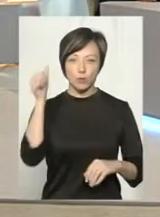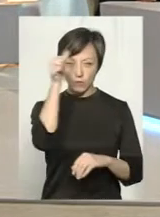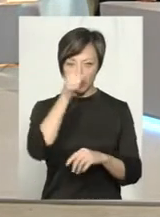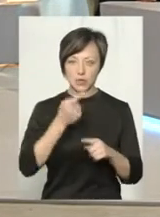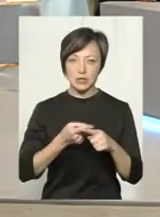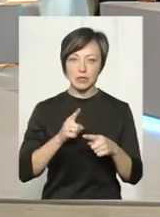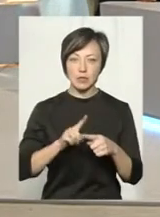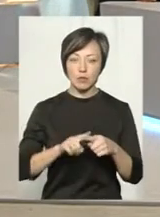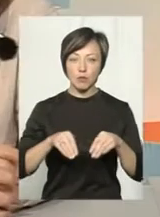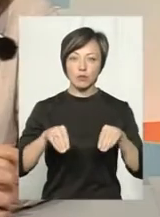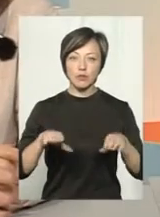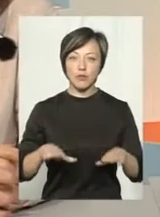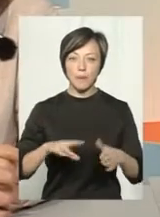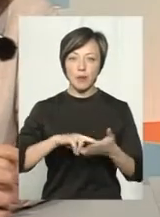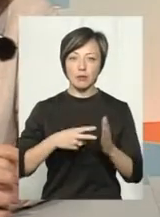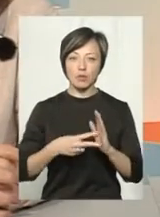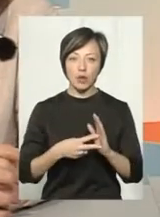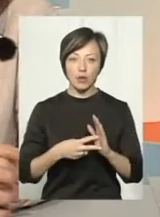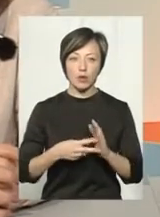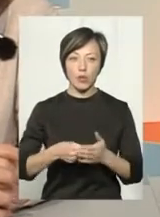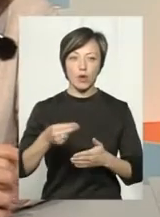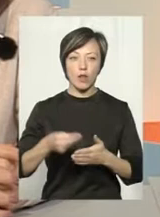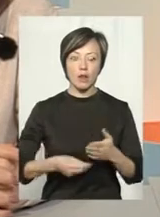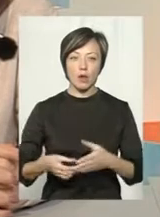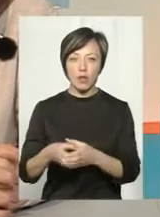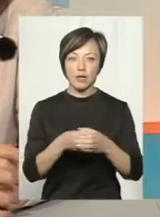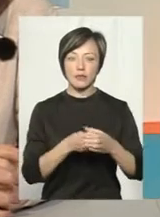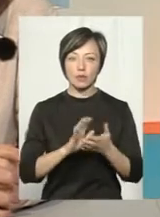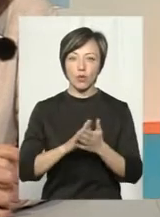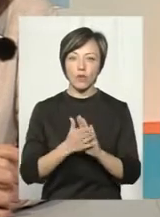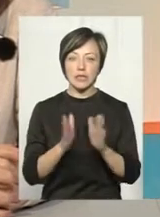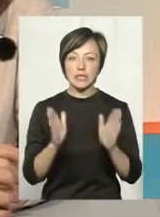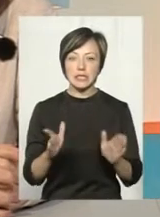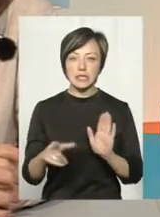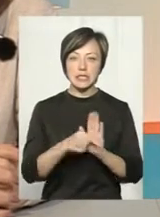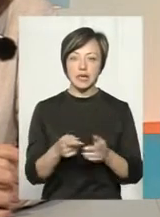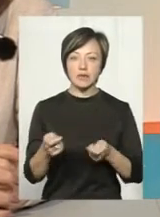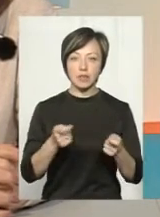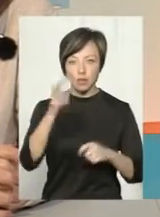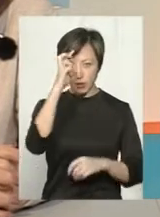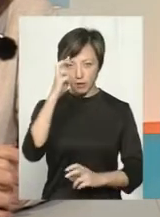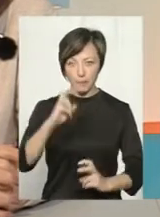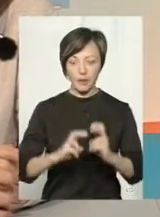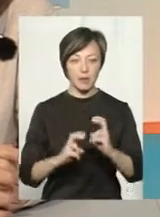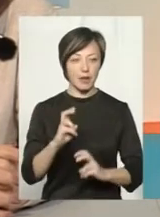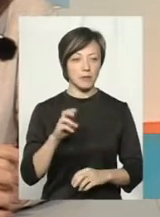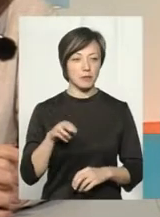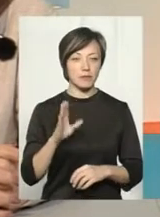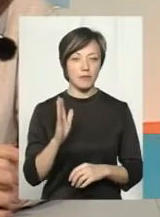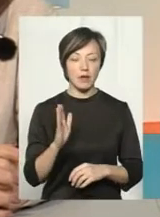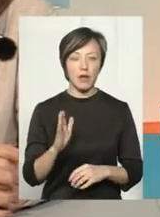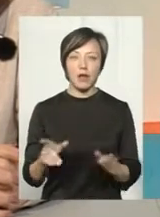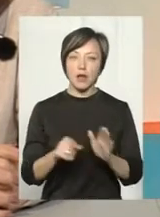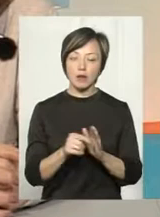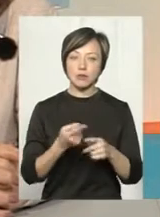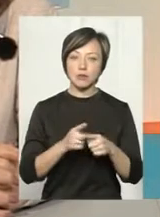передбачалося укладення колективних договорів тільки з керівниками державних підприємств. Разом з